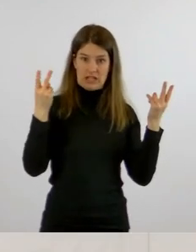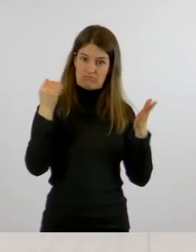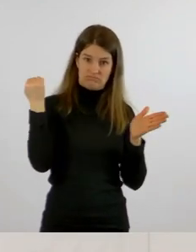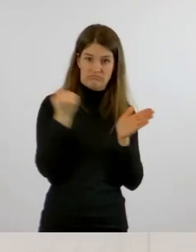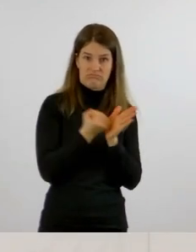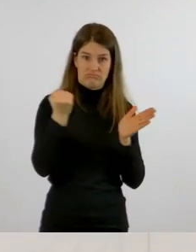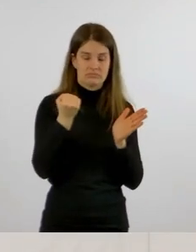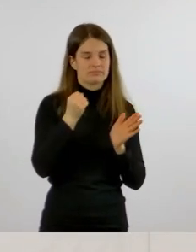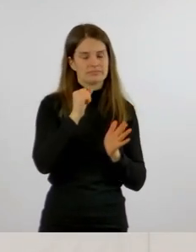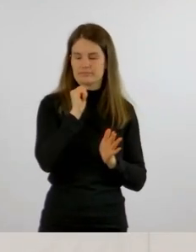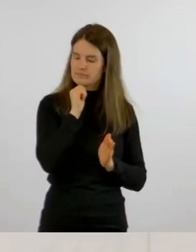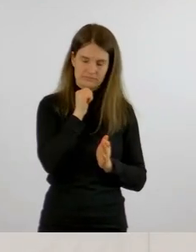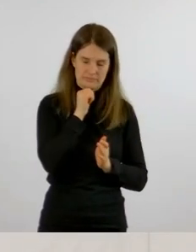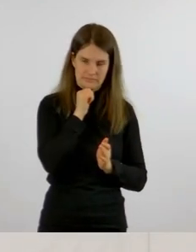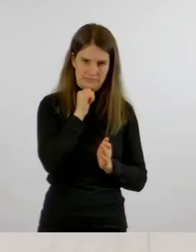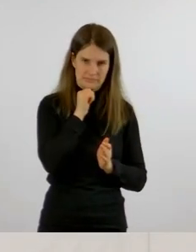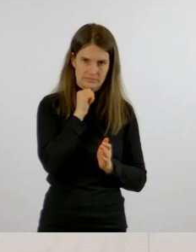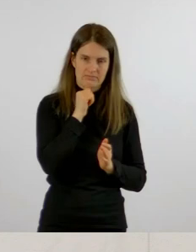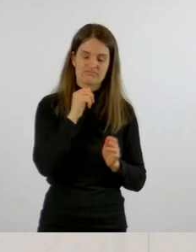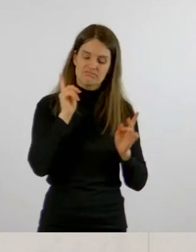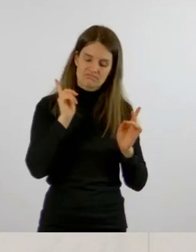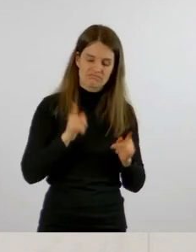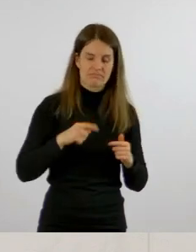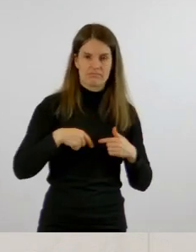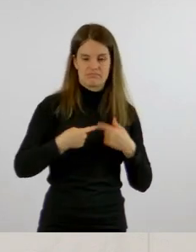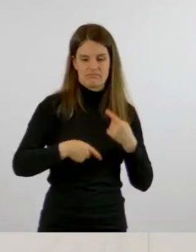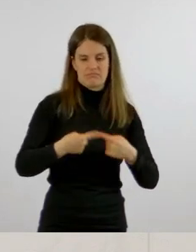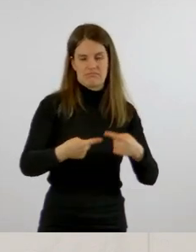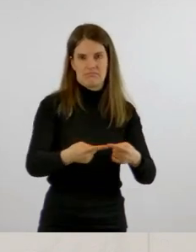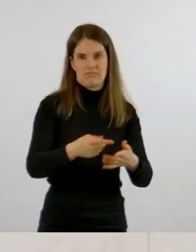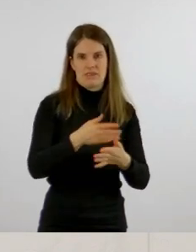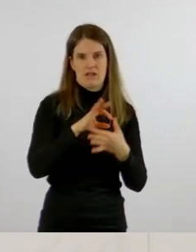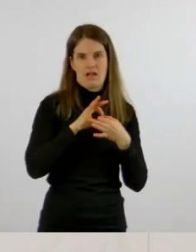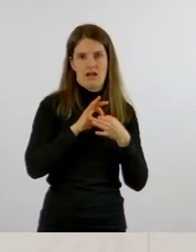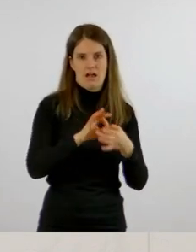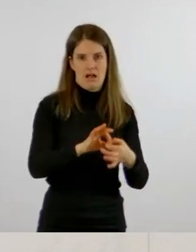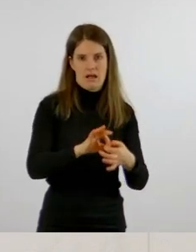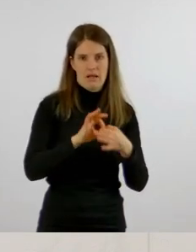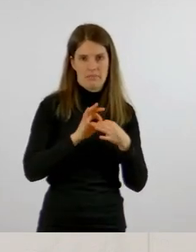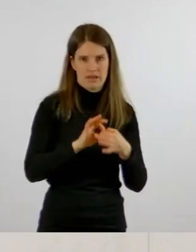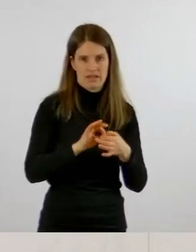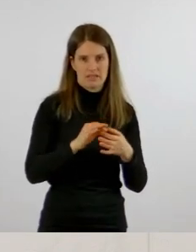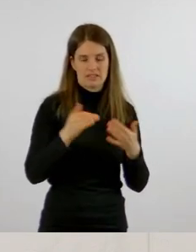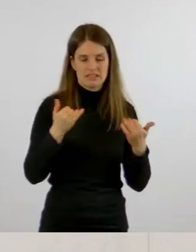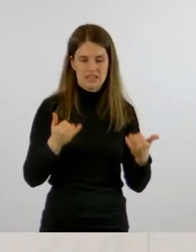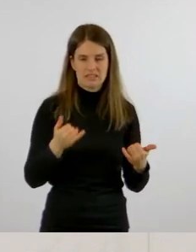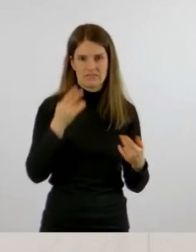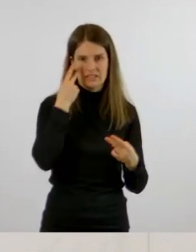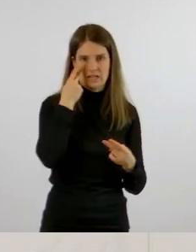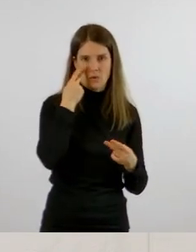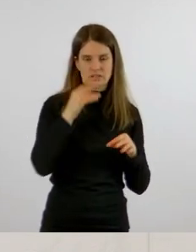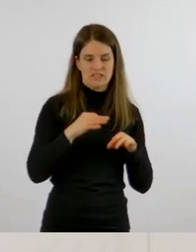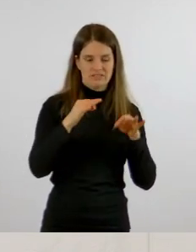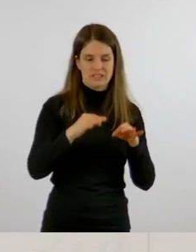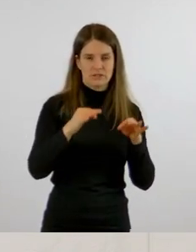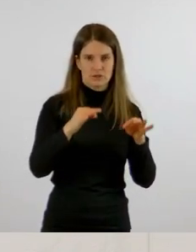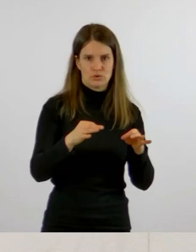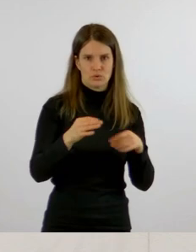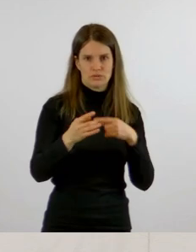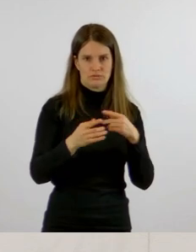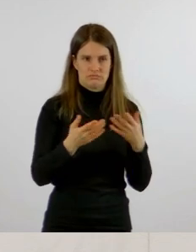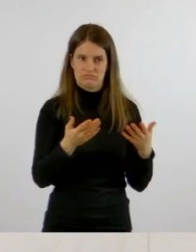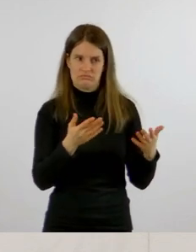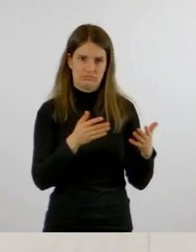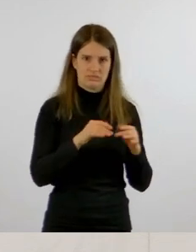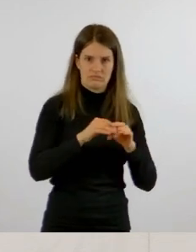und auch sehr abhängig sein werden von einer Verlangsamung des Infektionsgeschehens. Das